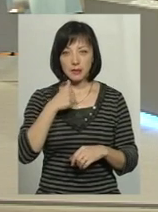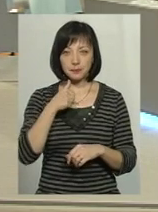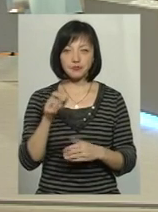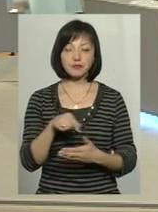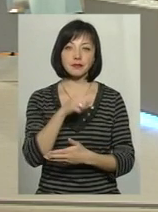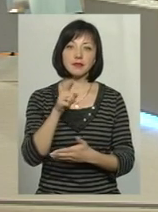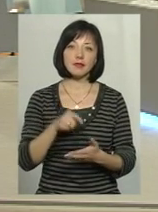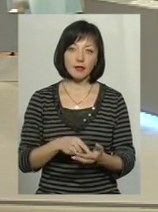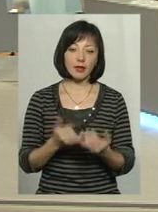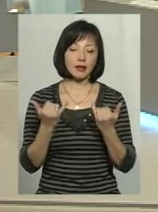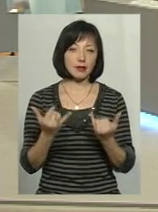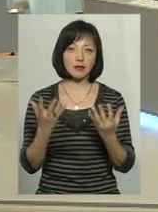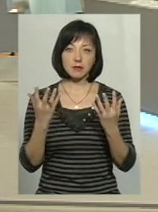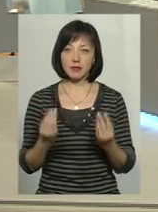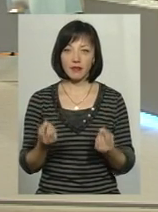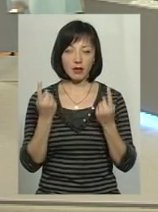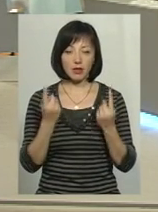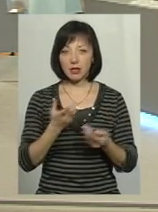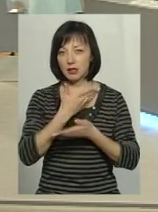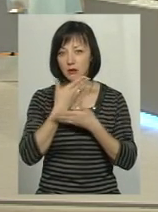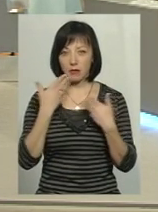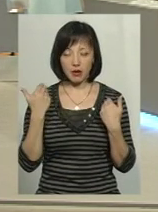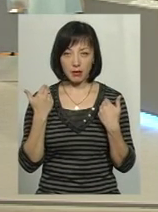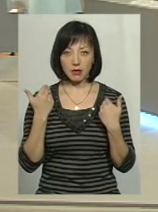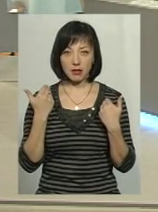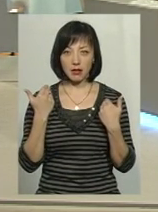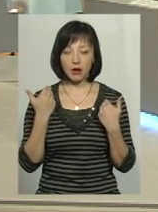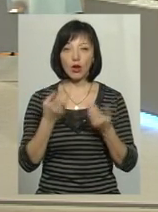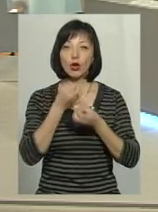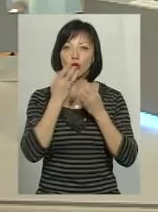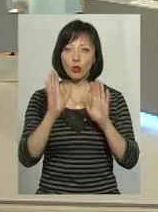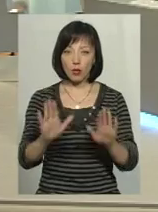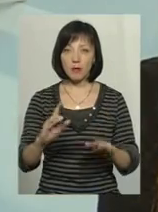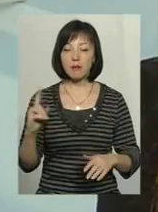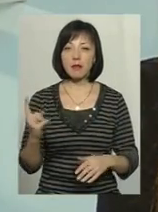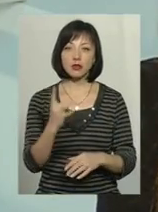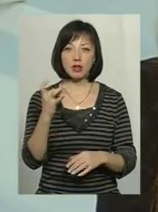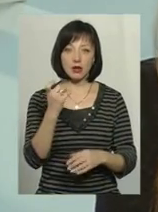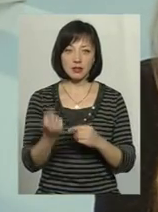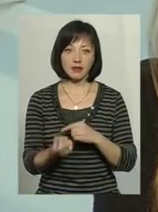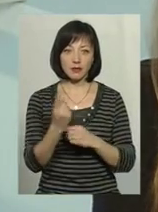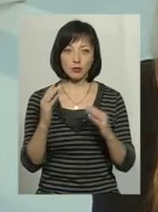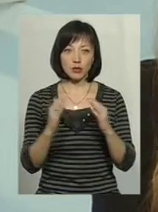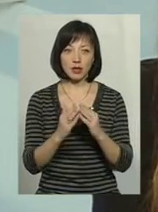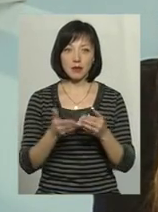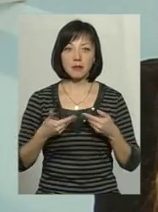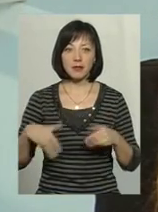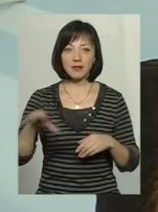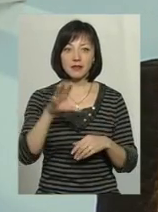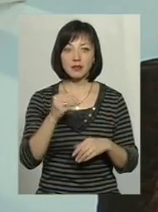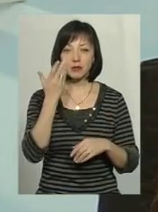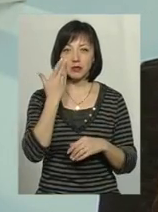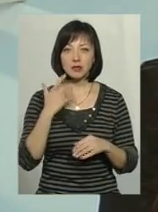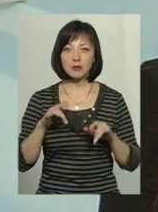Запитань на даний момент великих немає. Добре, що в перший раз з'явився будинок, тому що ми всі під час